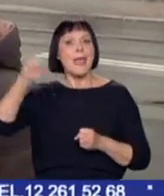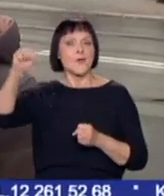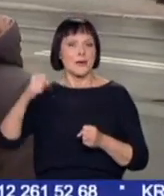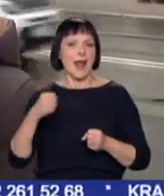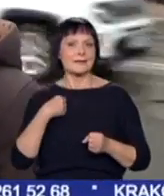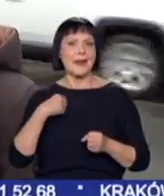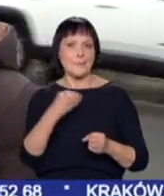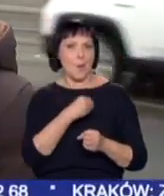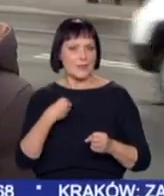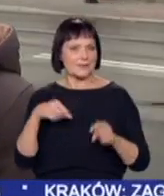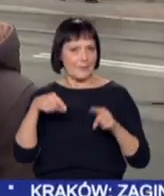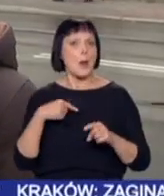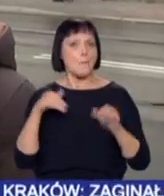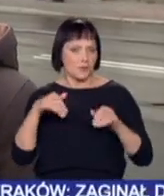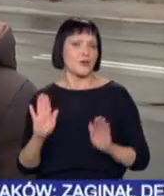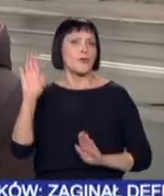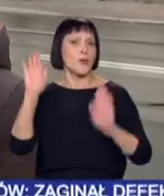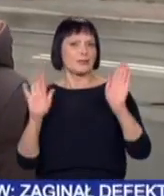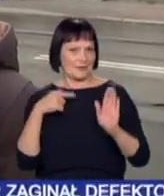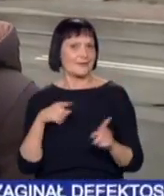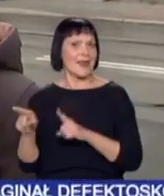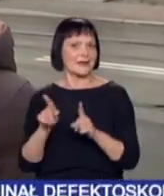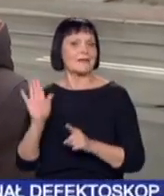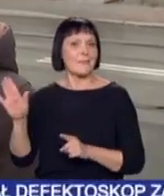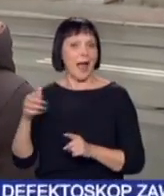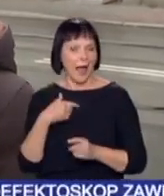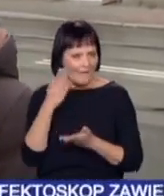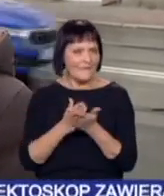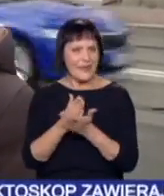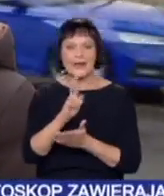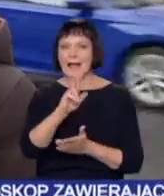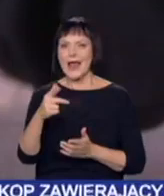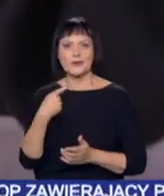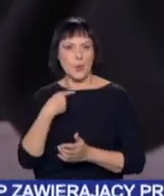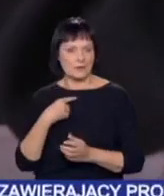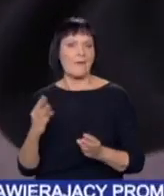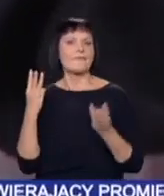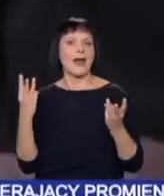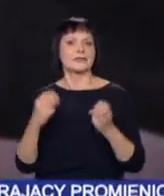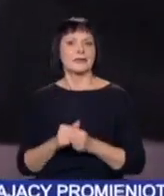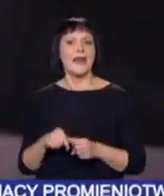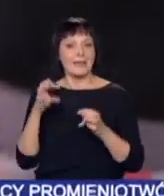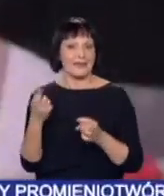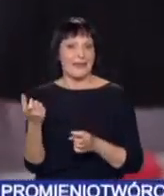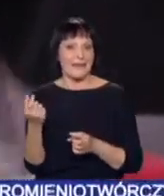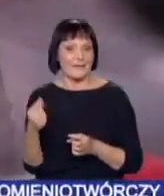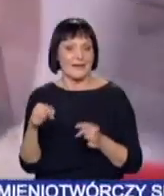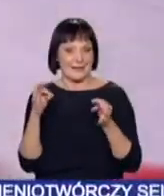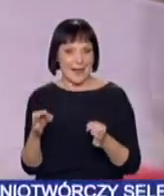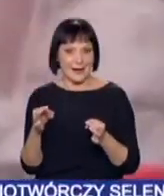Że właśnie możemy głosować, oddać ten głos. Ten głos ma znaczenie. Ja głęboko wierzę, że każdy głos ma znaczenie. Do tego momentu